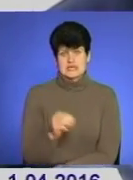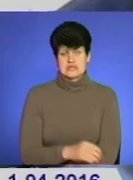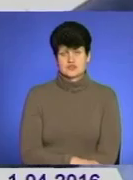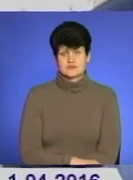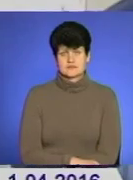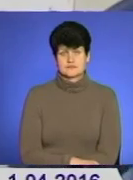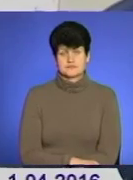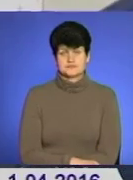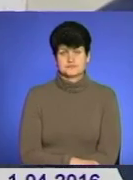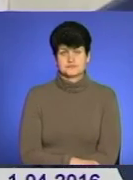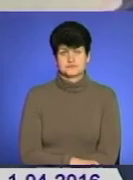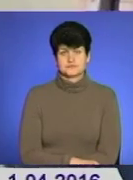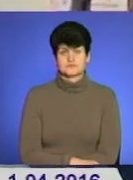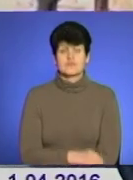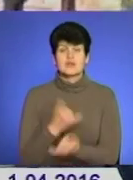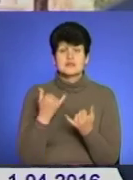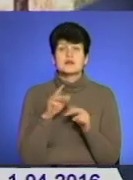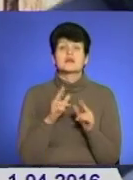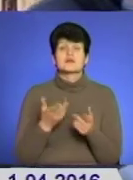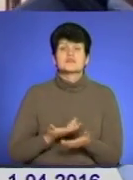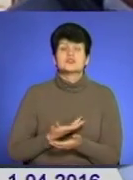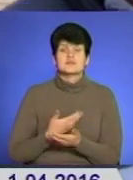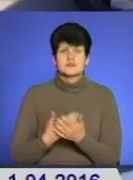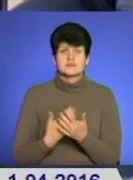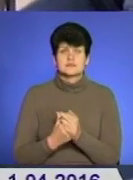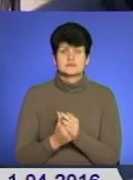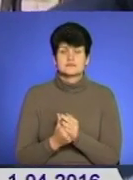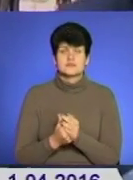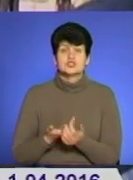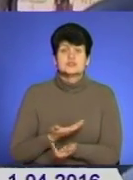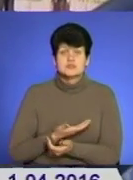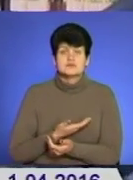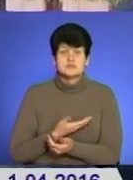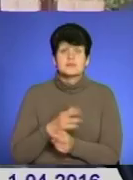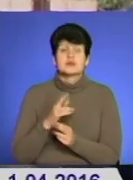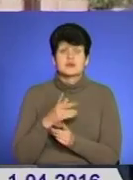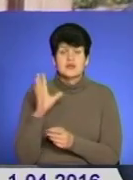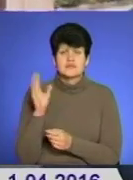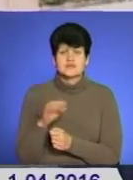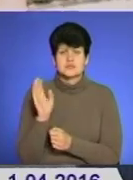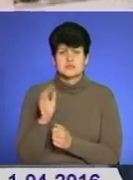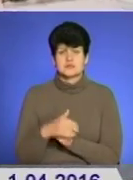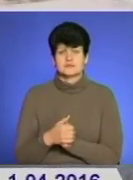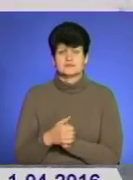думаю. А зараз як вам виживається, скажімо, в нашому витті? Так, як виживаємо, так як всі. Що зробити?